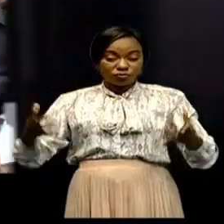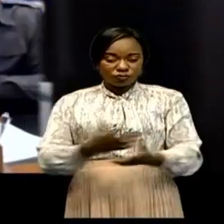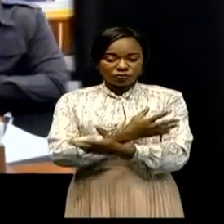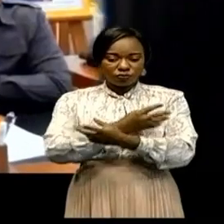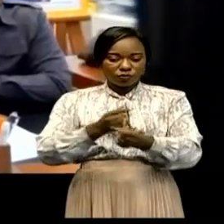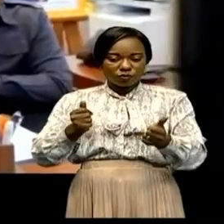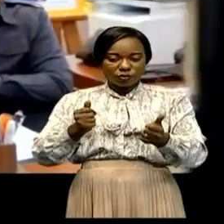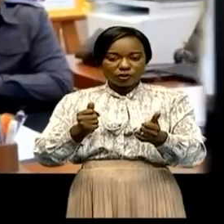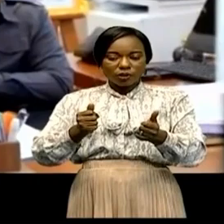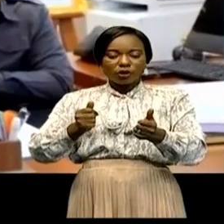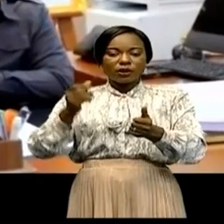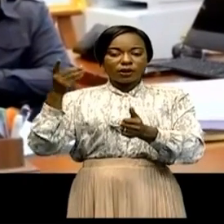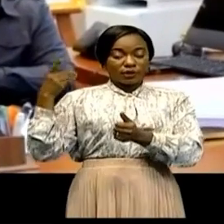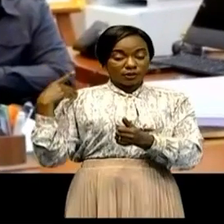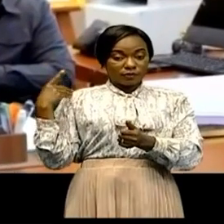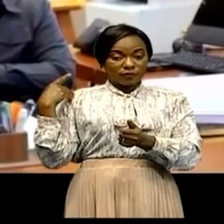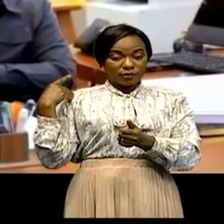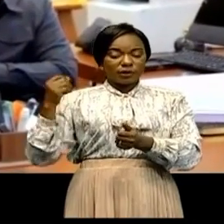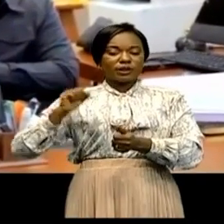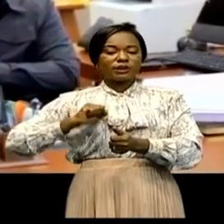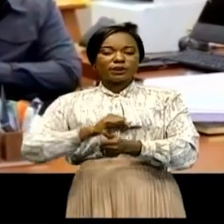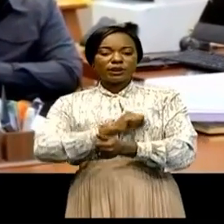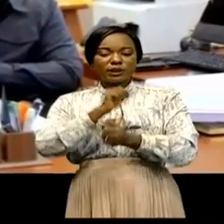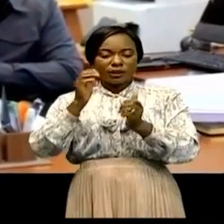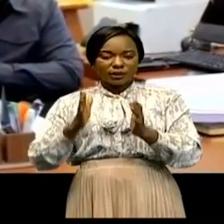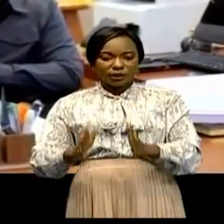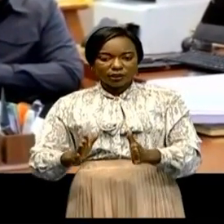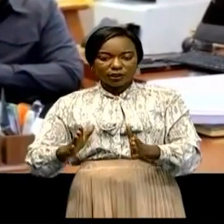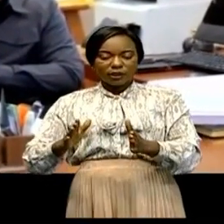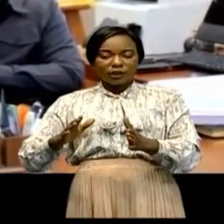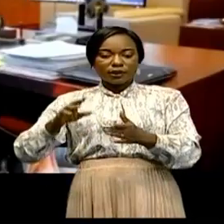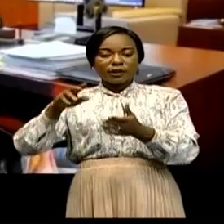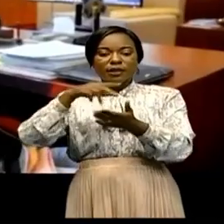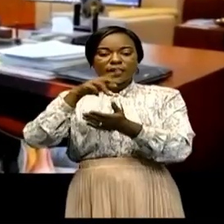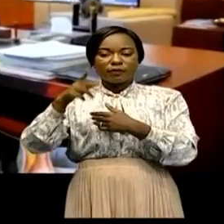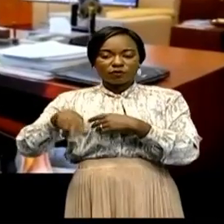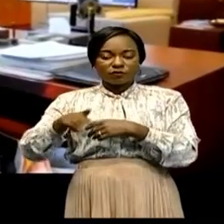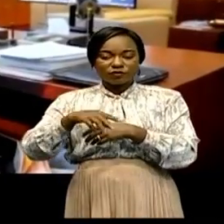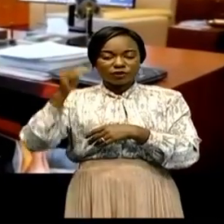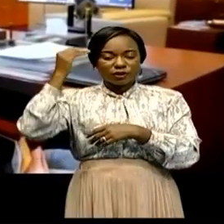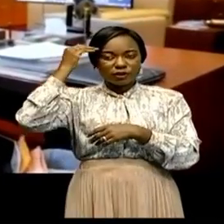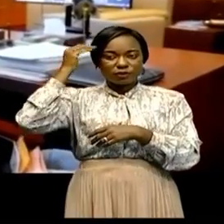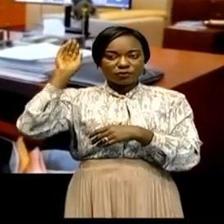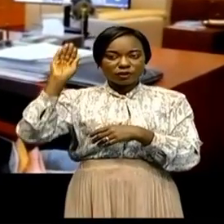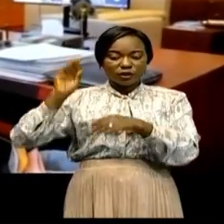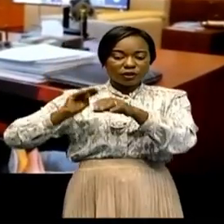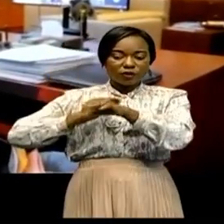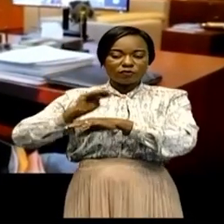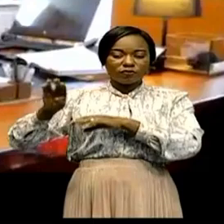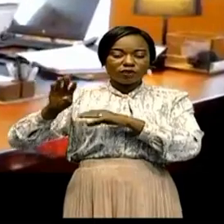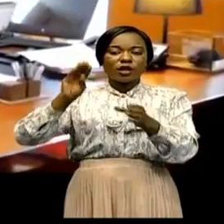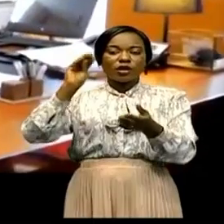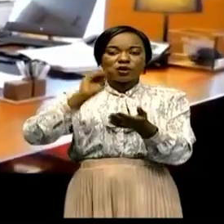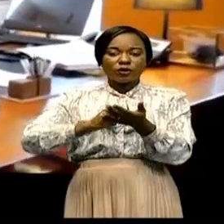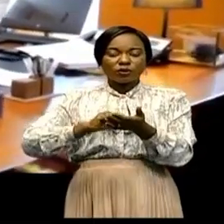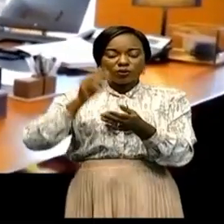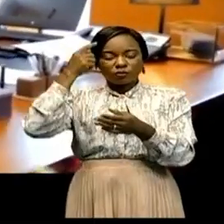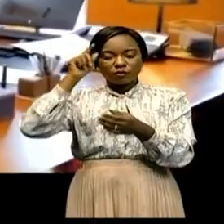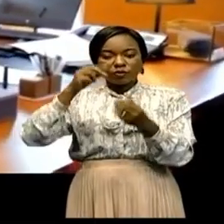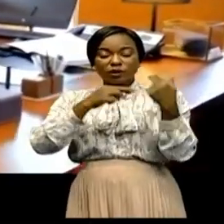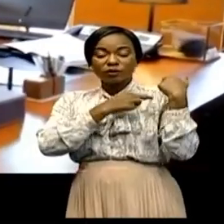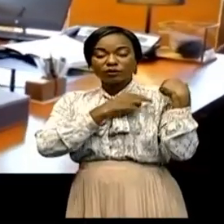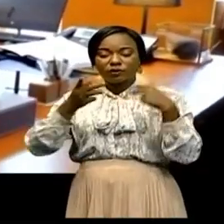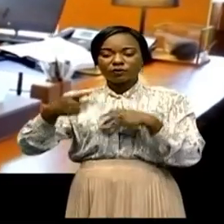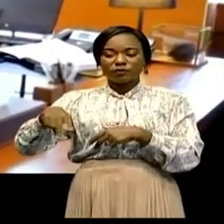concours des députés et sénateurs de la province de l'Équateur de renvoyer les quatre responsables des institutions provinciales en